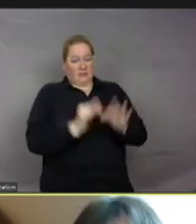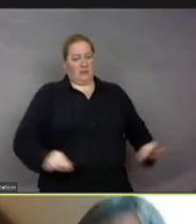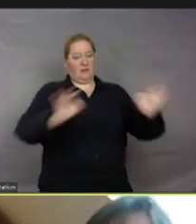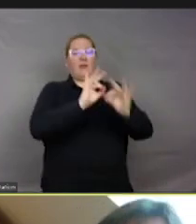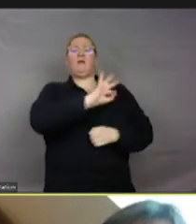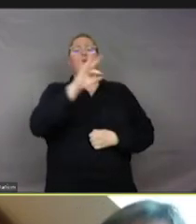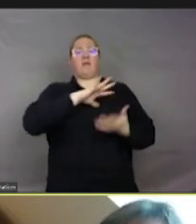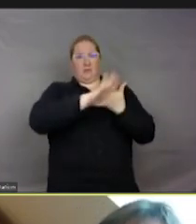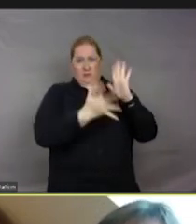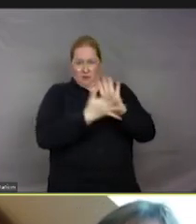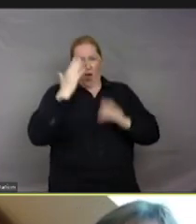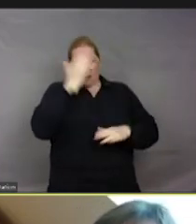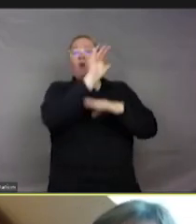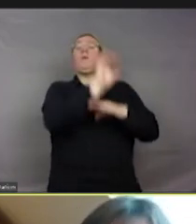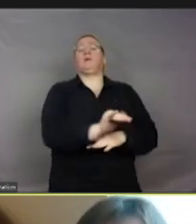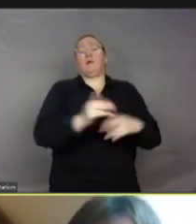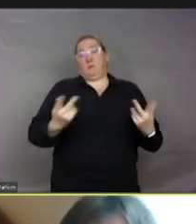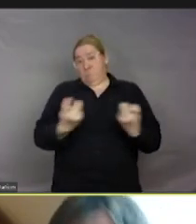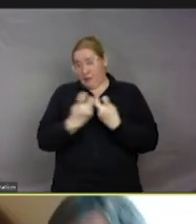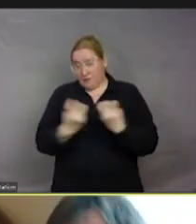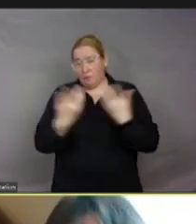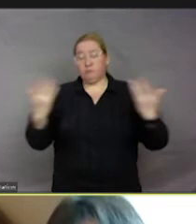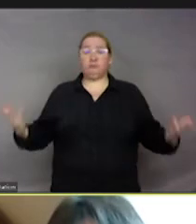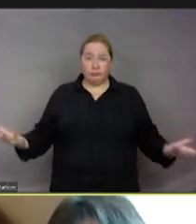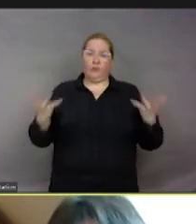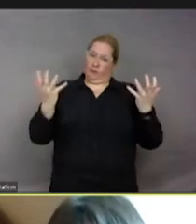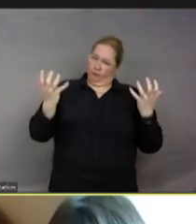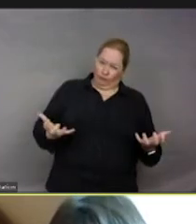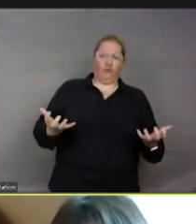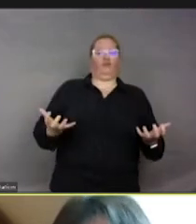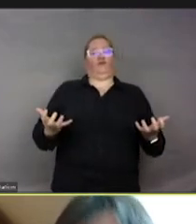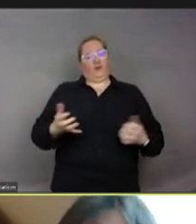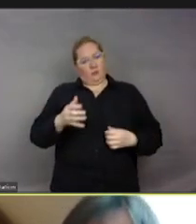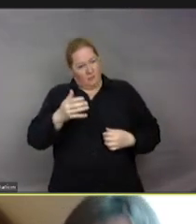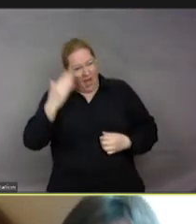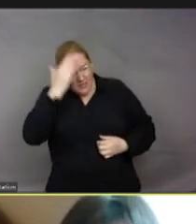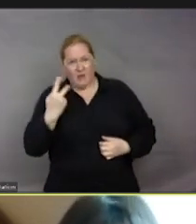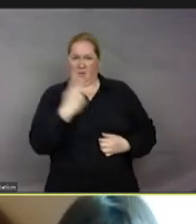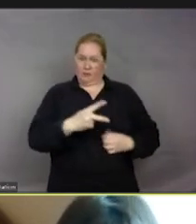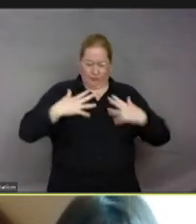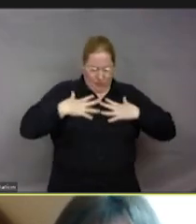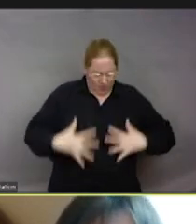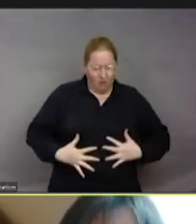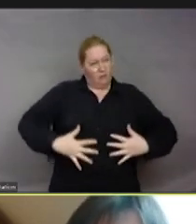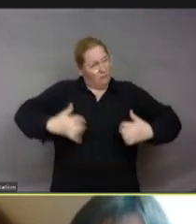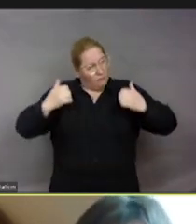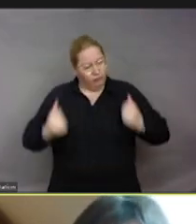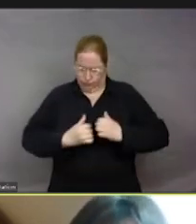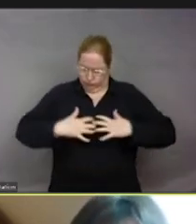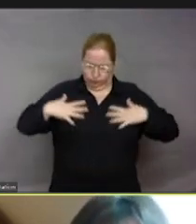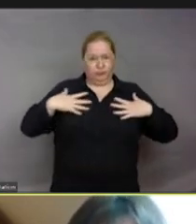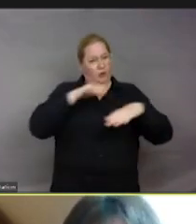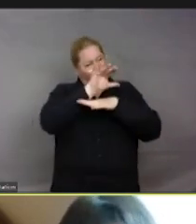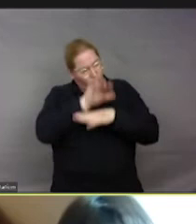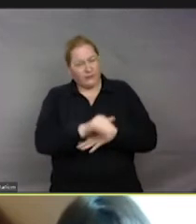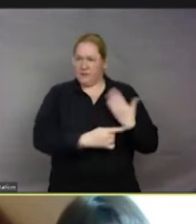par exemple, pour mettre en avant la valorisation du bien-être animal, de la protection, de la sauvegarde